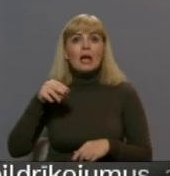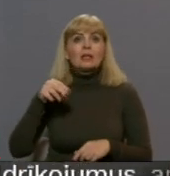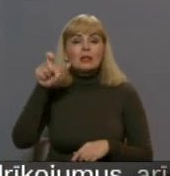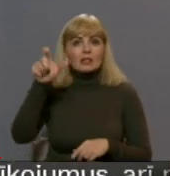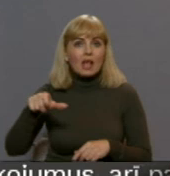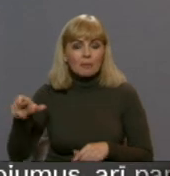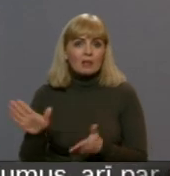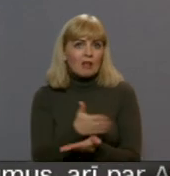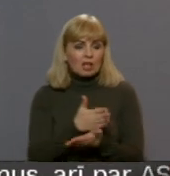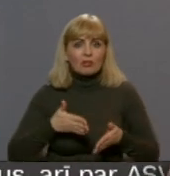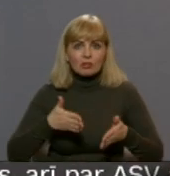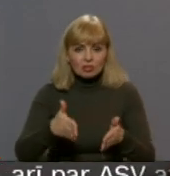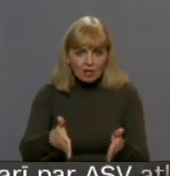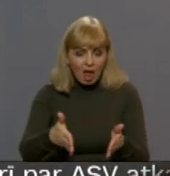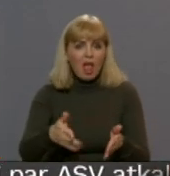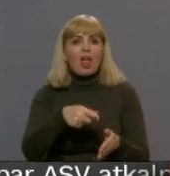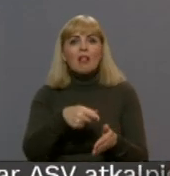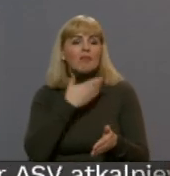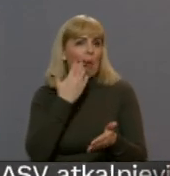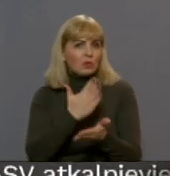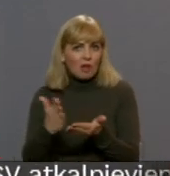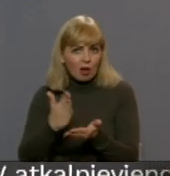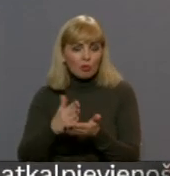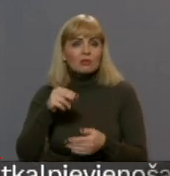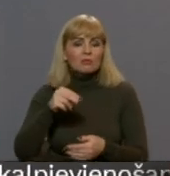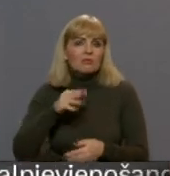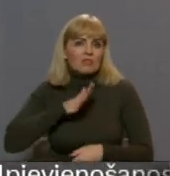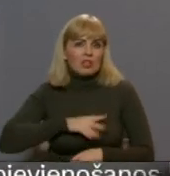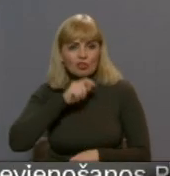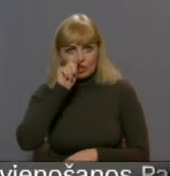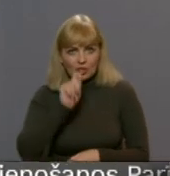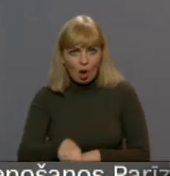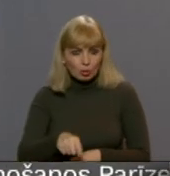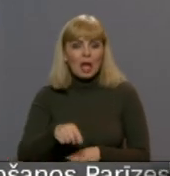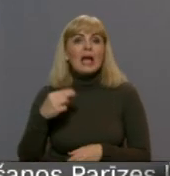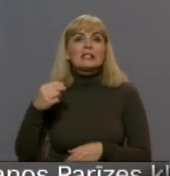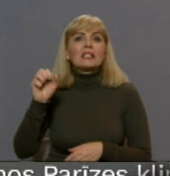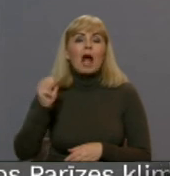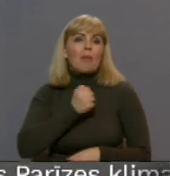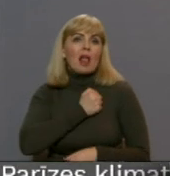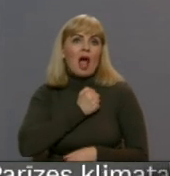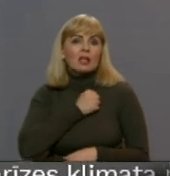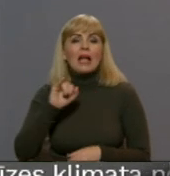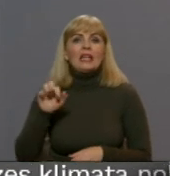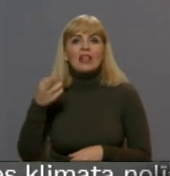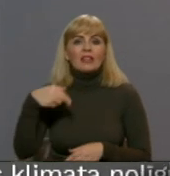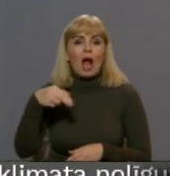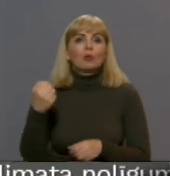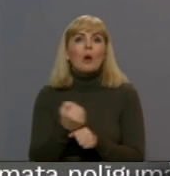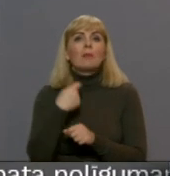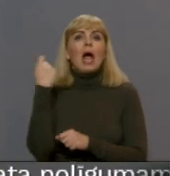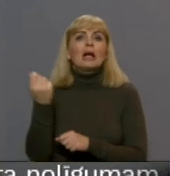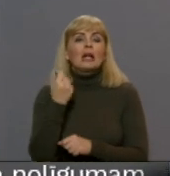nesakātotā ceļa dēļ ir jācieš zaudējumi. Zalboviča ģimene Latgalē Indras pagastā nodarbojas ar